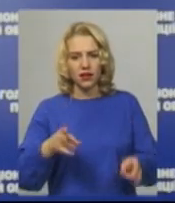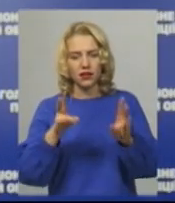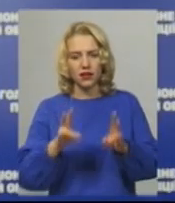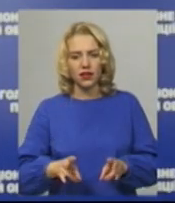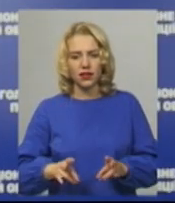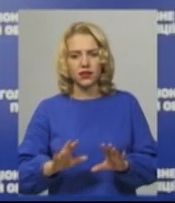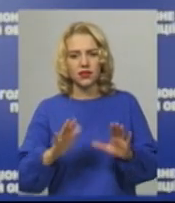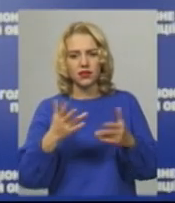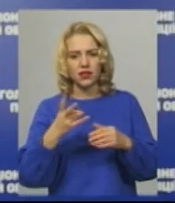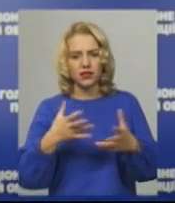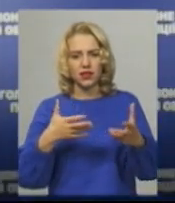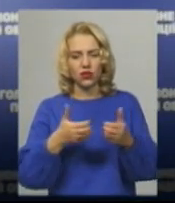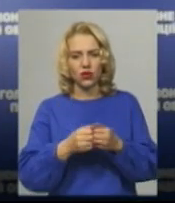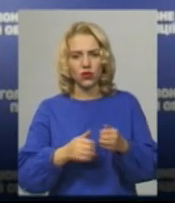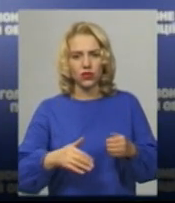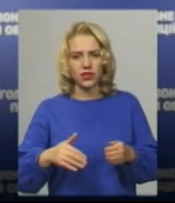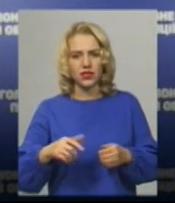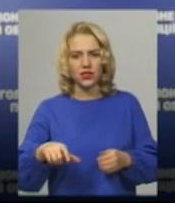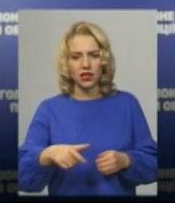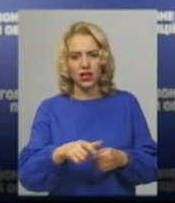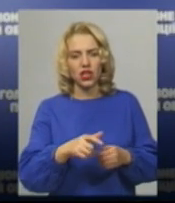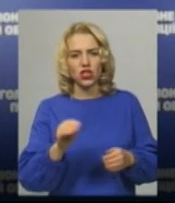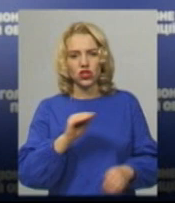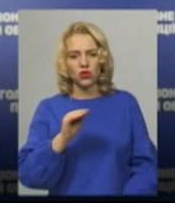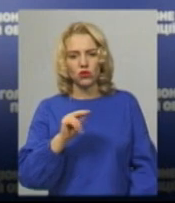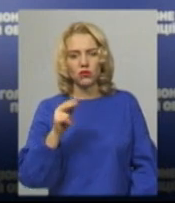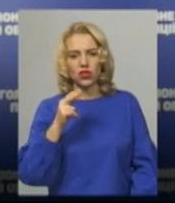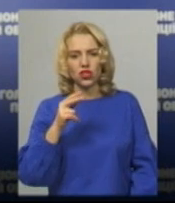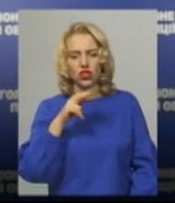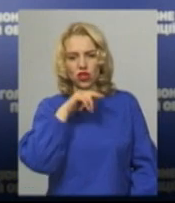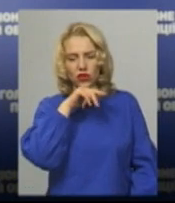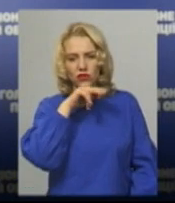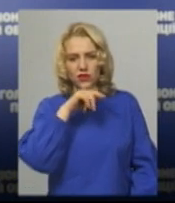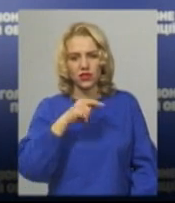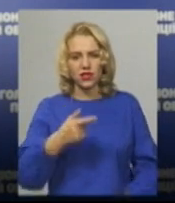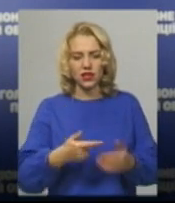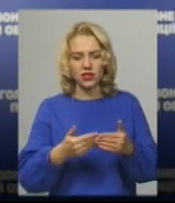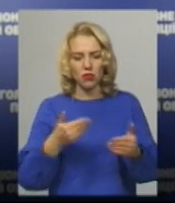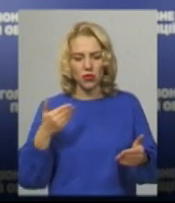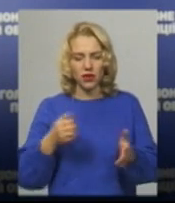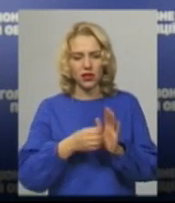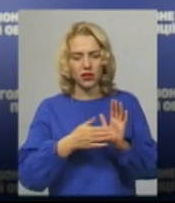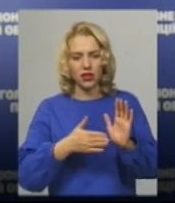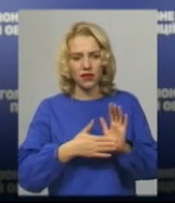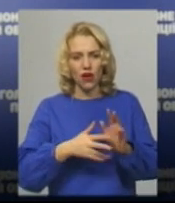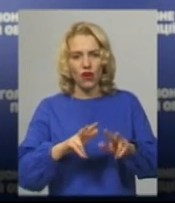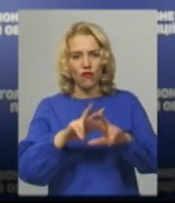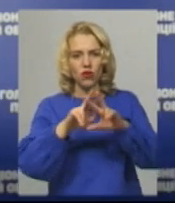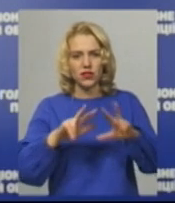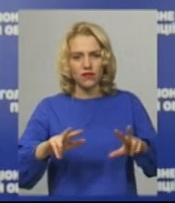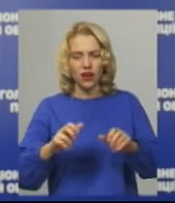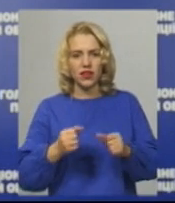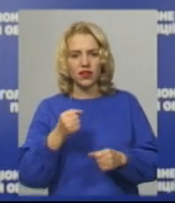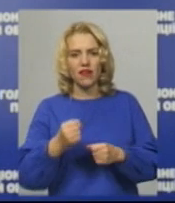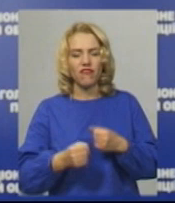сталася на автодорозі Житомир-Чернівці. За попередніми даними, водій автомобіля «Фольксваген Каді» виїхав на смугу зустрічного